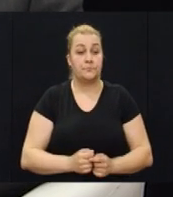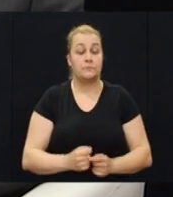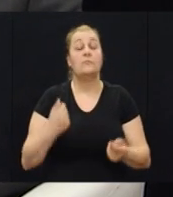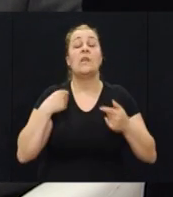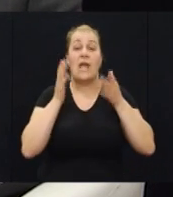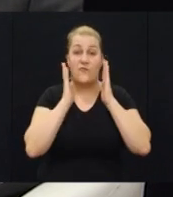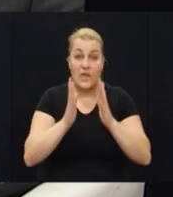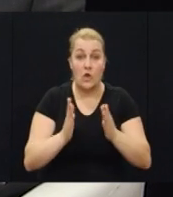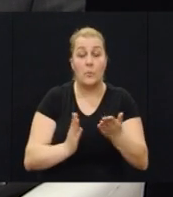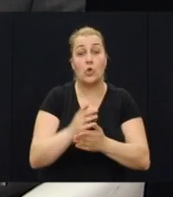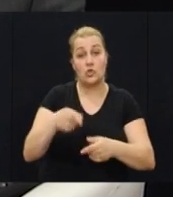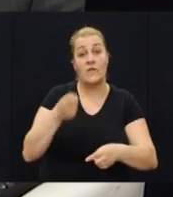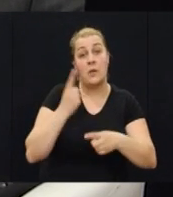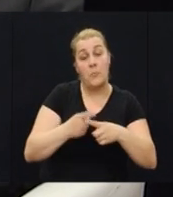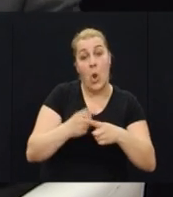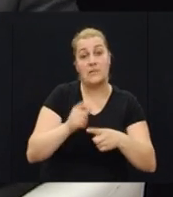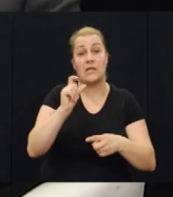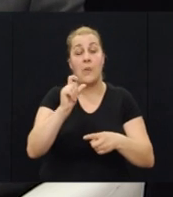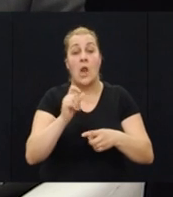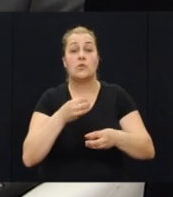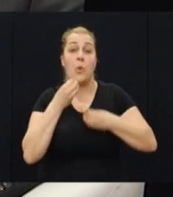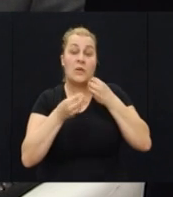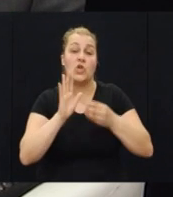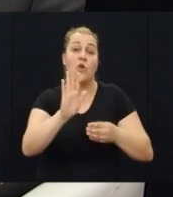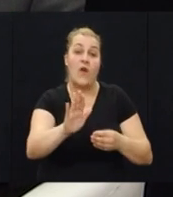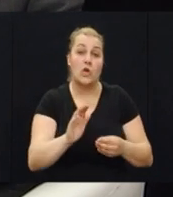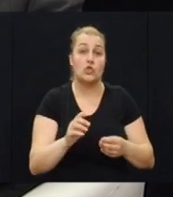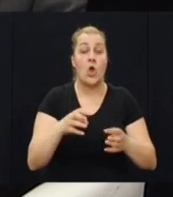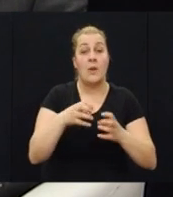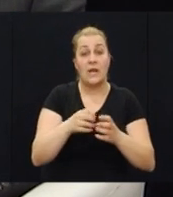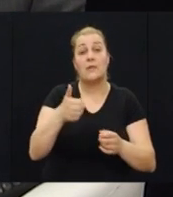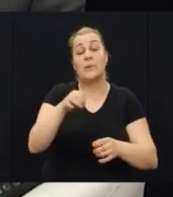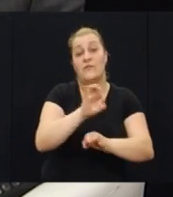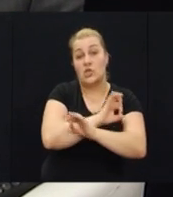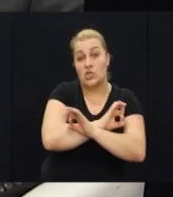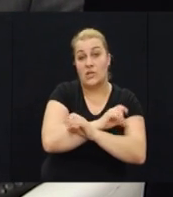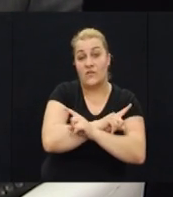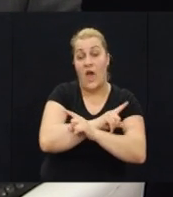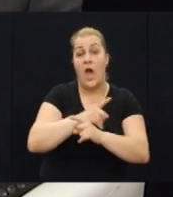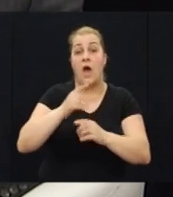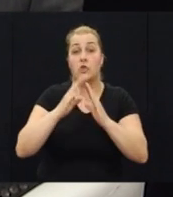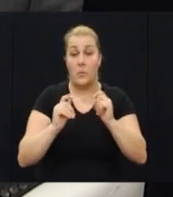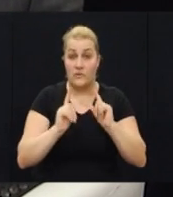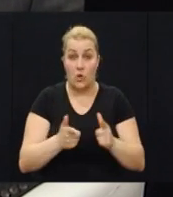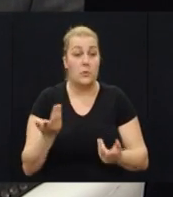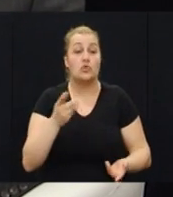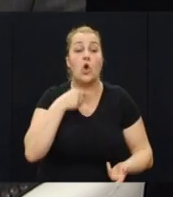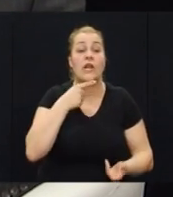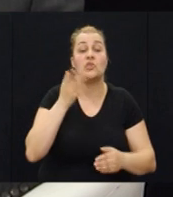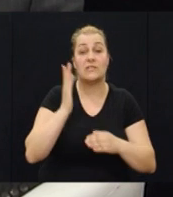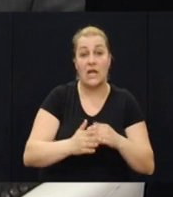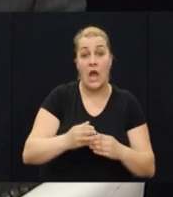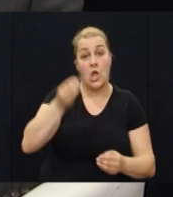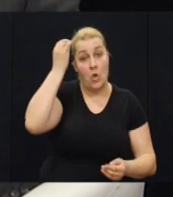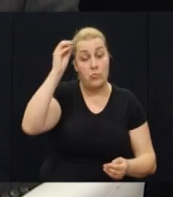vjerujem da smo kroz ovih pola sata malo propričali vama o prvoj brigadi da smo se sjetili prve žrtve domovanskog rata što reći za